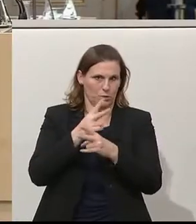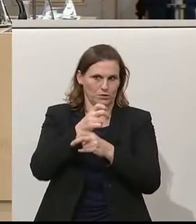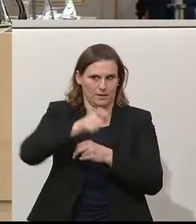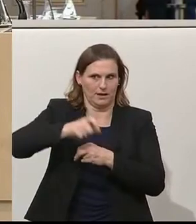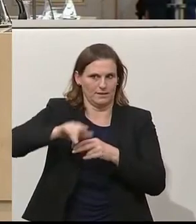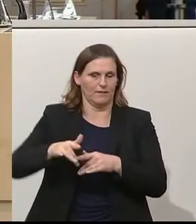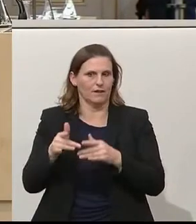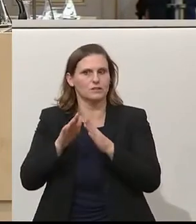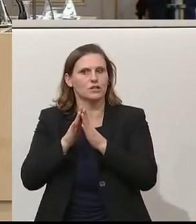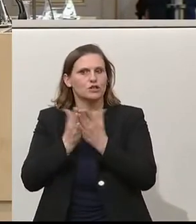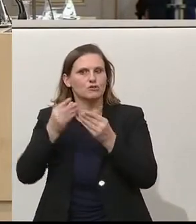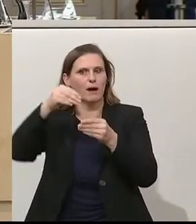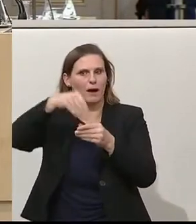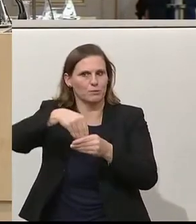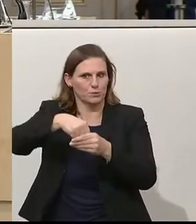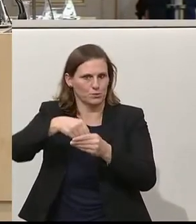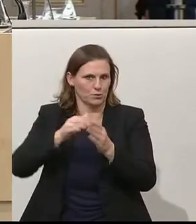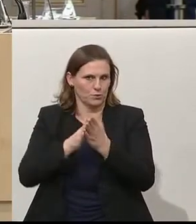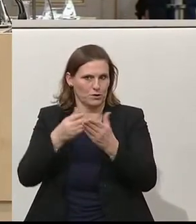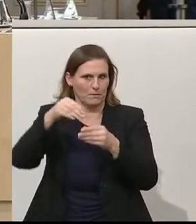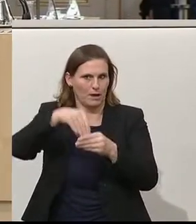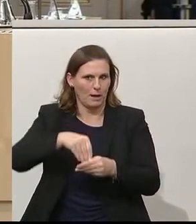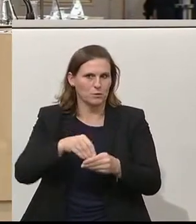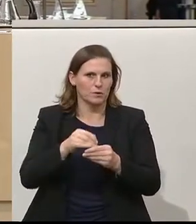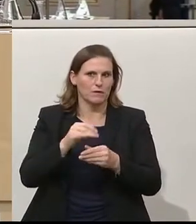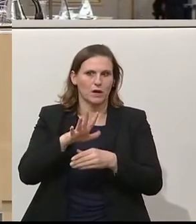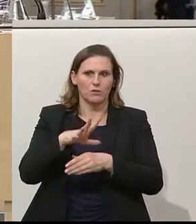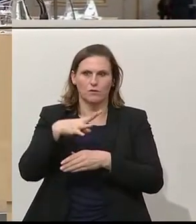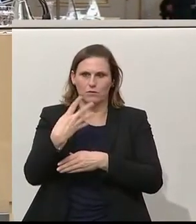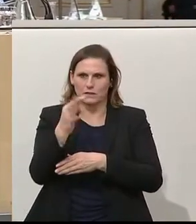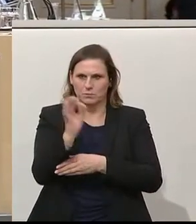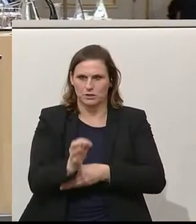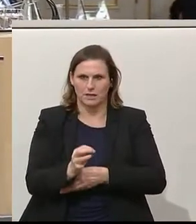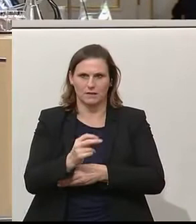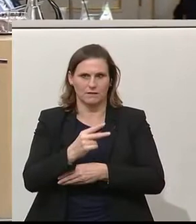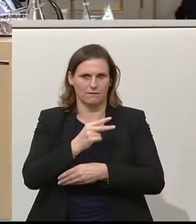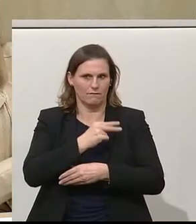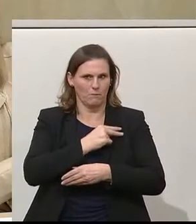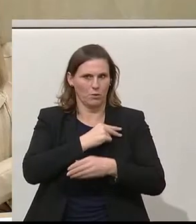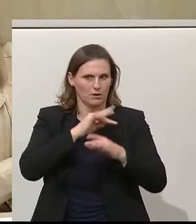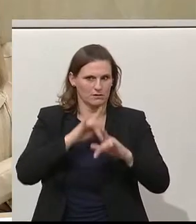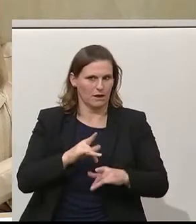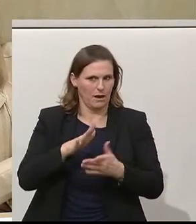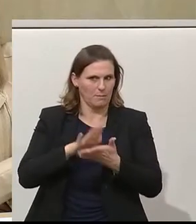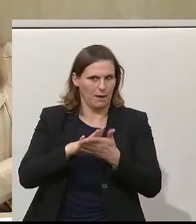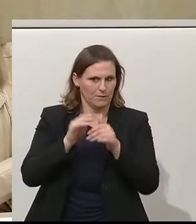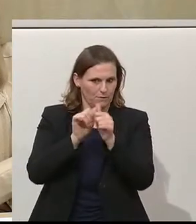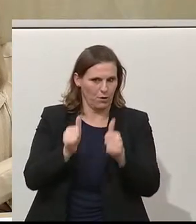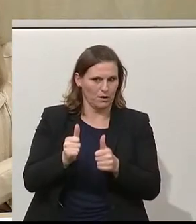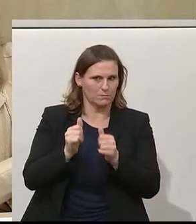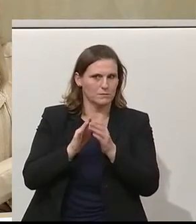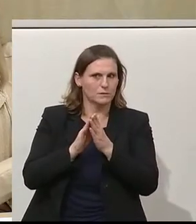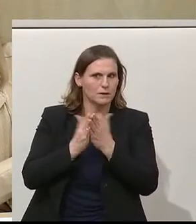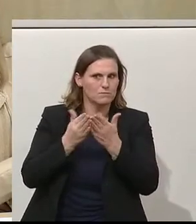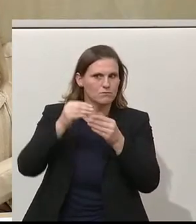Rund 40 Prozent des privaten Geldvermögens steckt in dieser Anlageform, was momentan ein